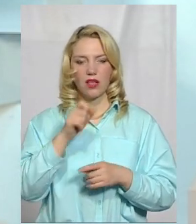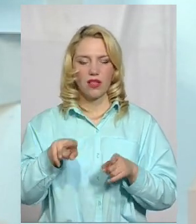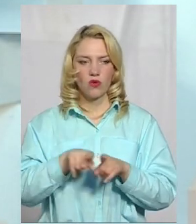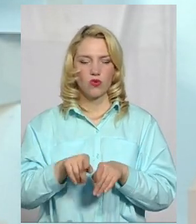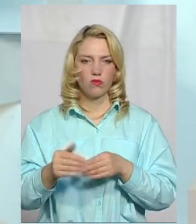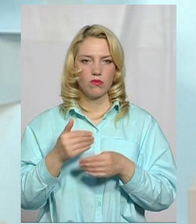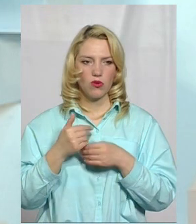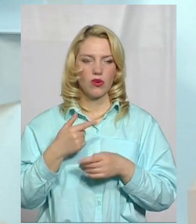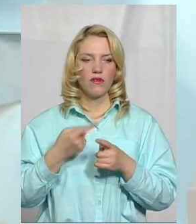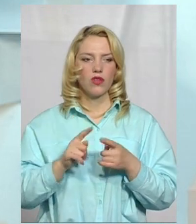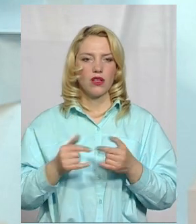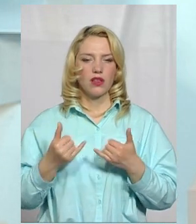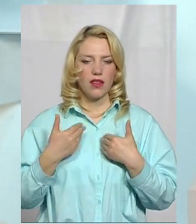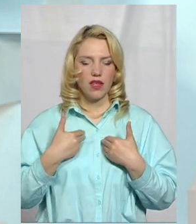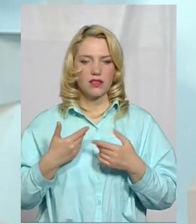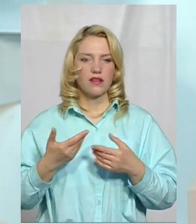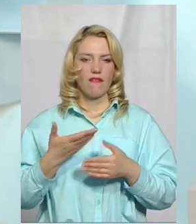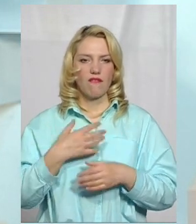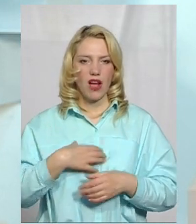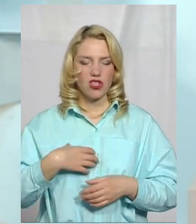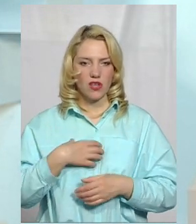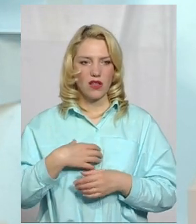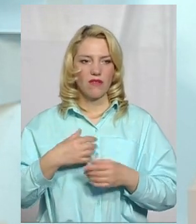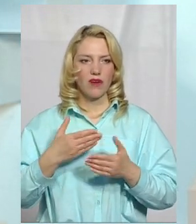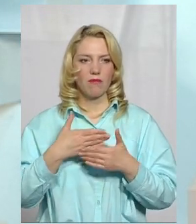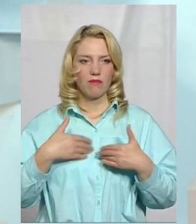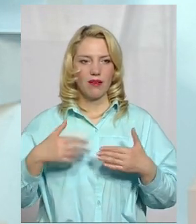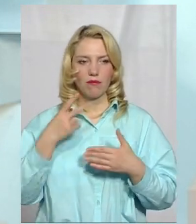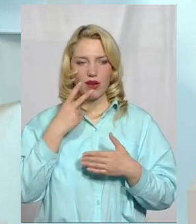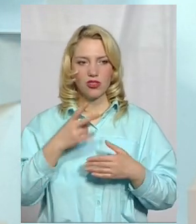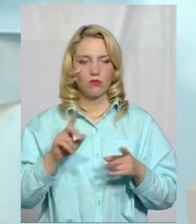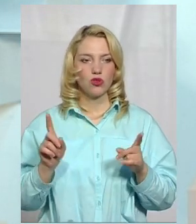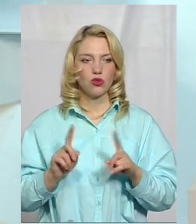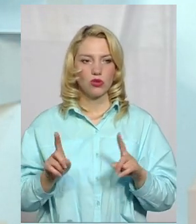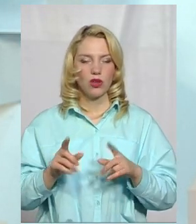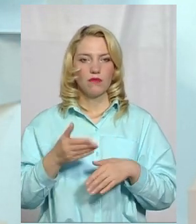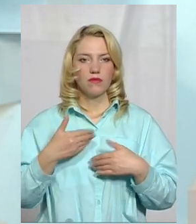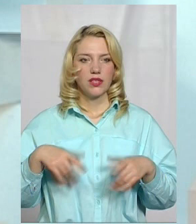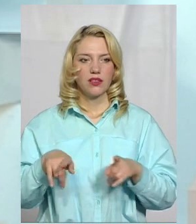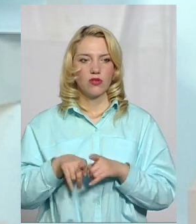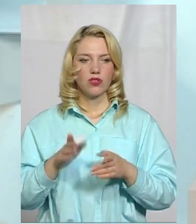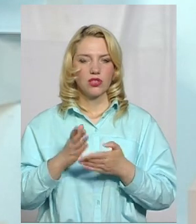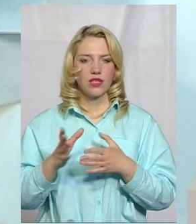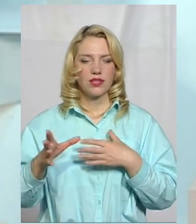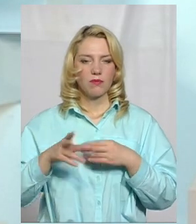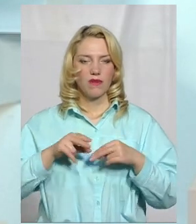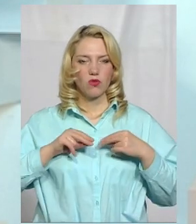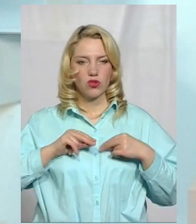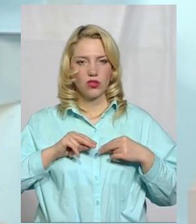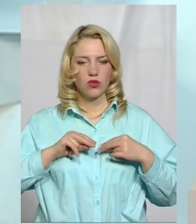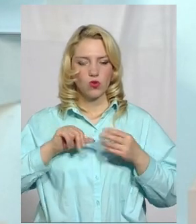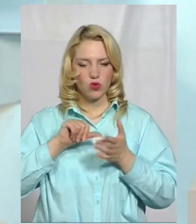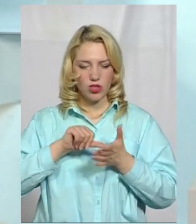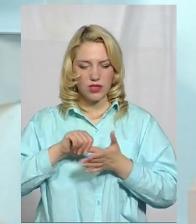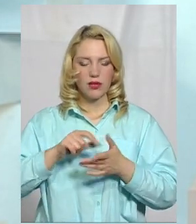Вона для нас дуже важлива. І ми бачимо, що ми також є співучасними до